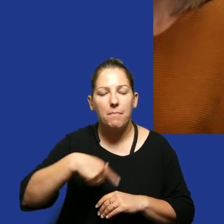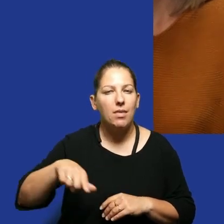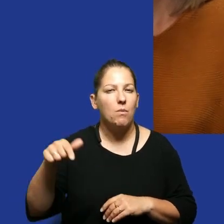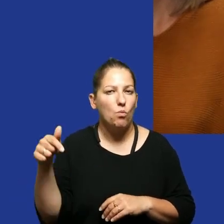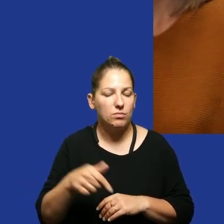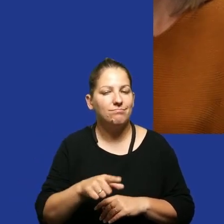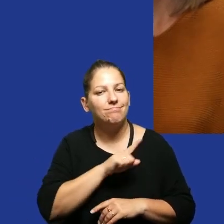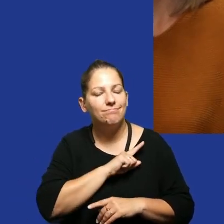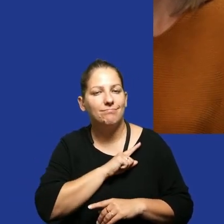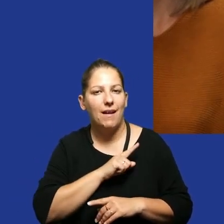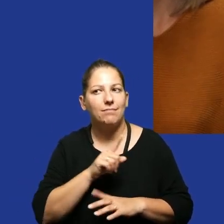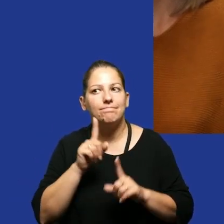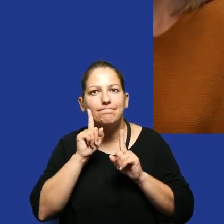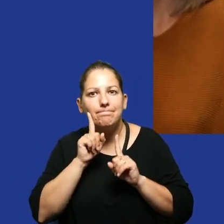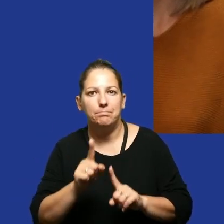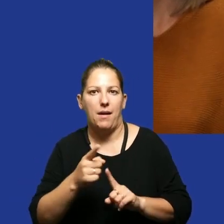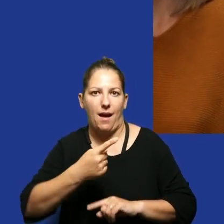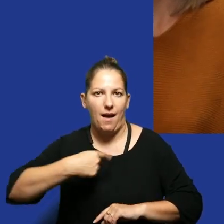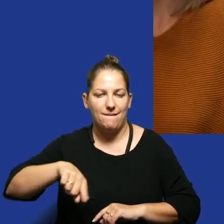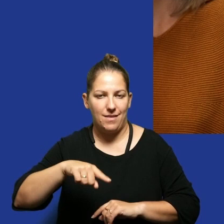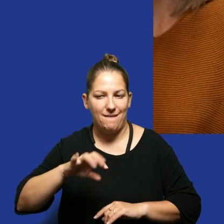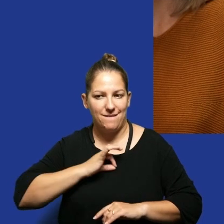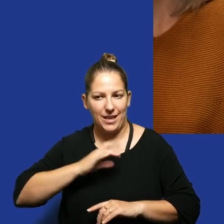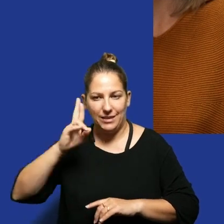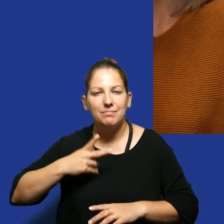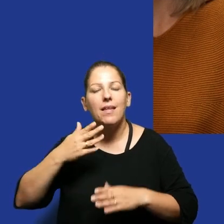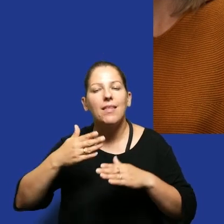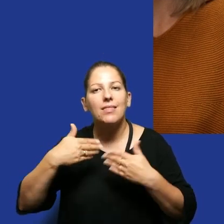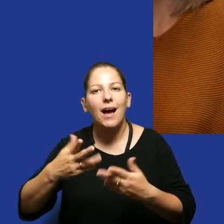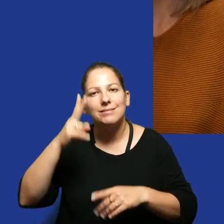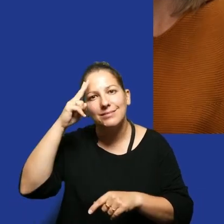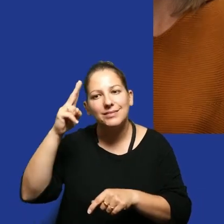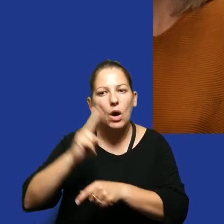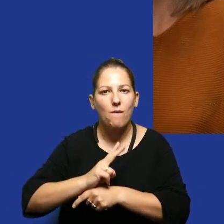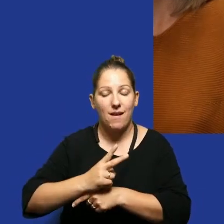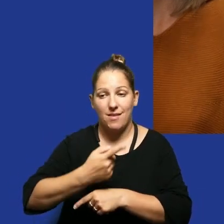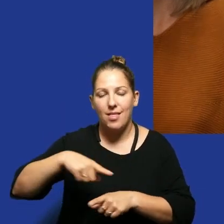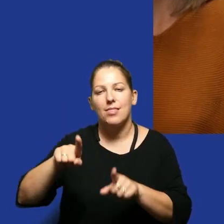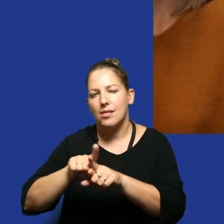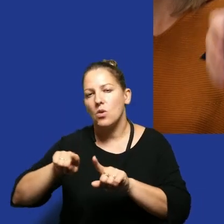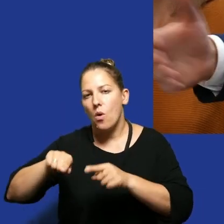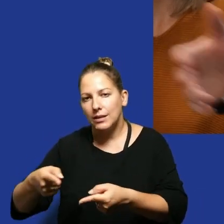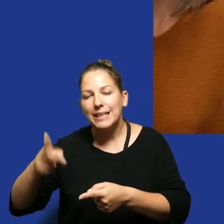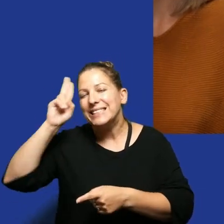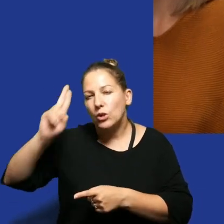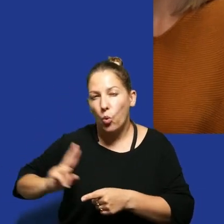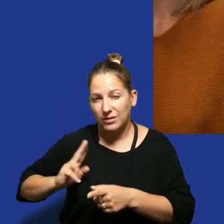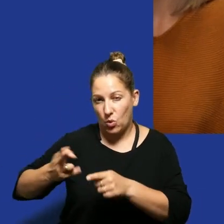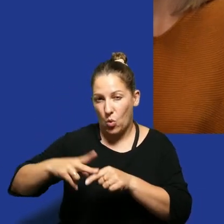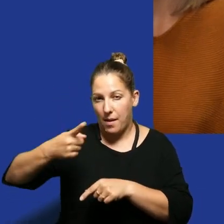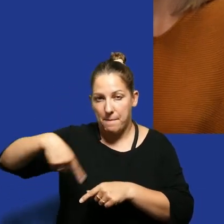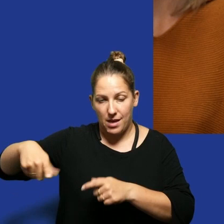dbać o swoją wiarygodność i budować zaufanie do nas zarówno ze strony organizacji instytucji z którymi